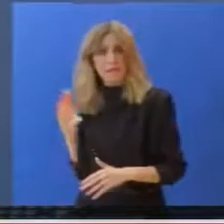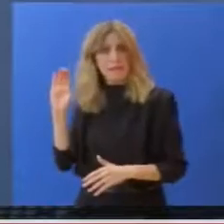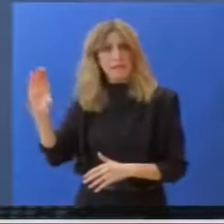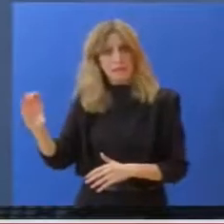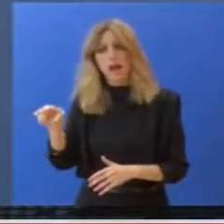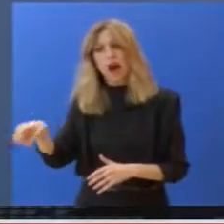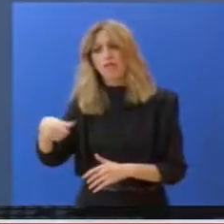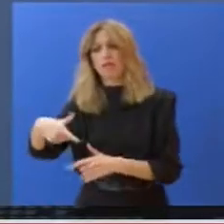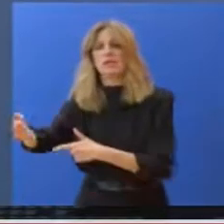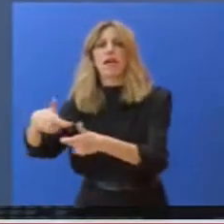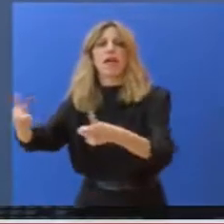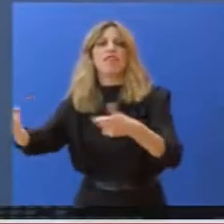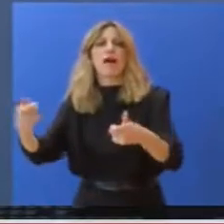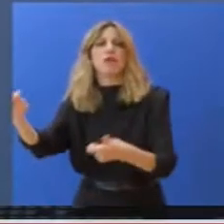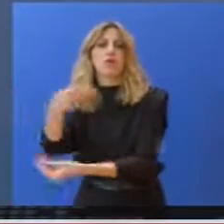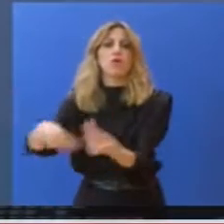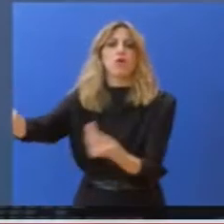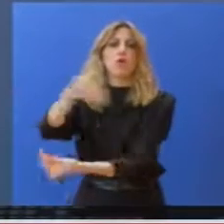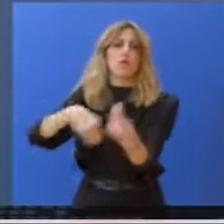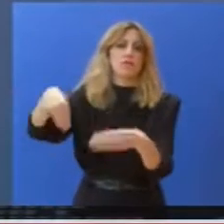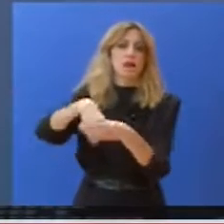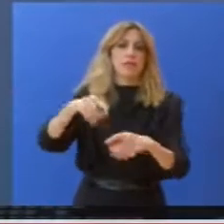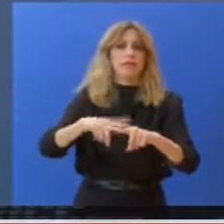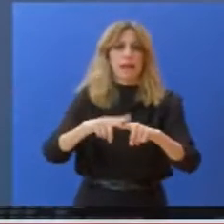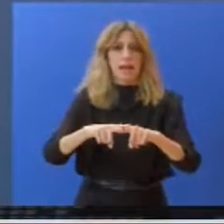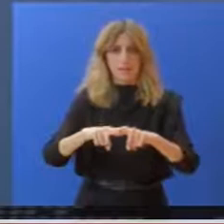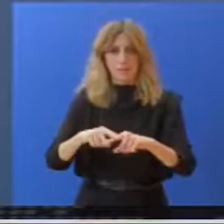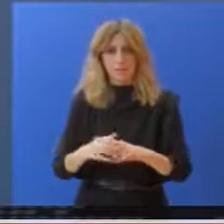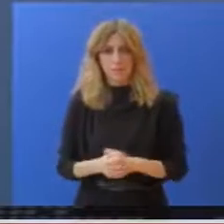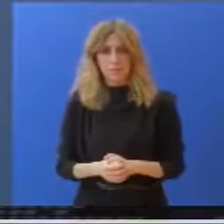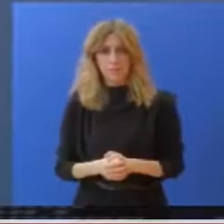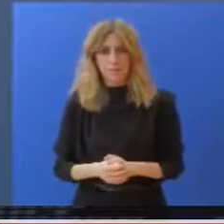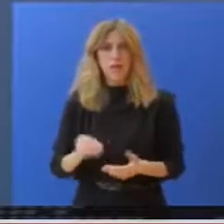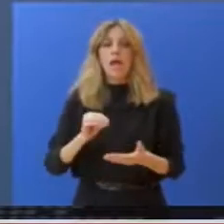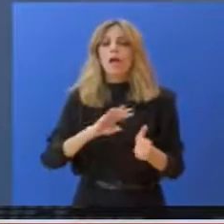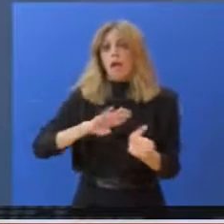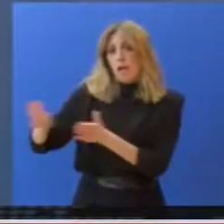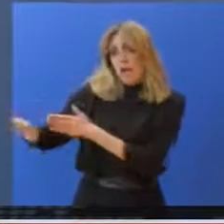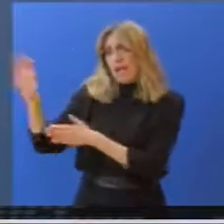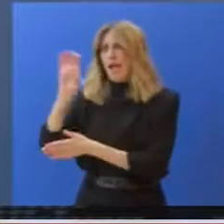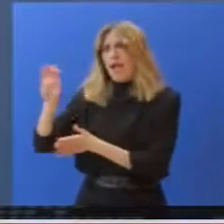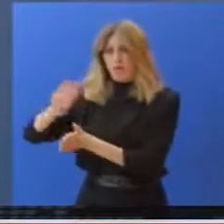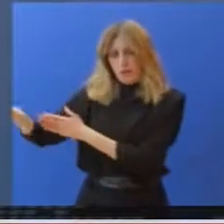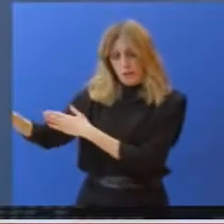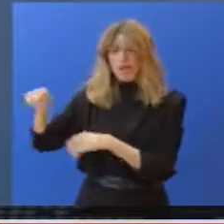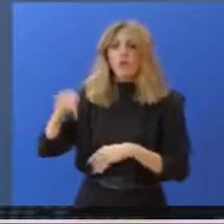Πέραν του εκτινοτικού, σε εθνικό επίπεδο, η κυβέρνηση ξεδιπλώνει ένα συνεκτικό πακέτο μέτρων για τη στήριξη της οικονομίας.